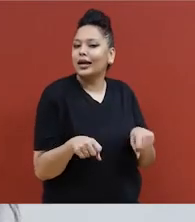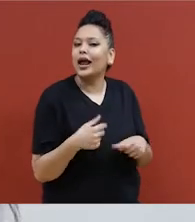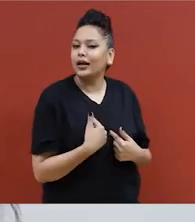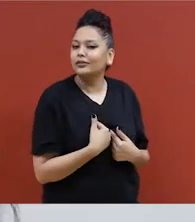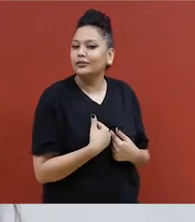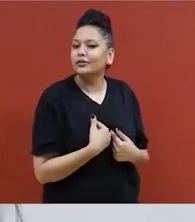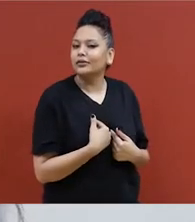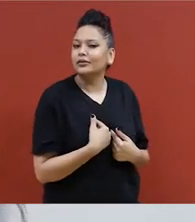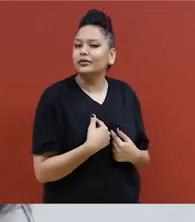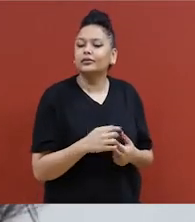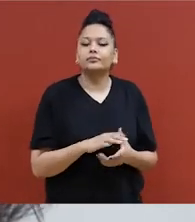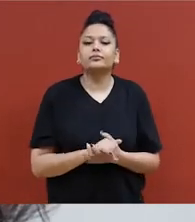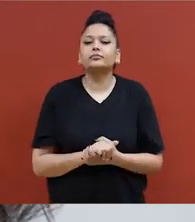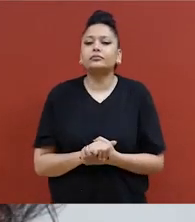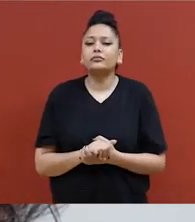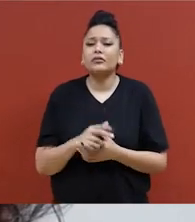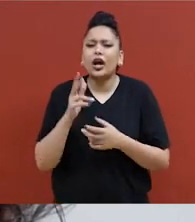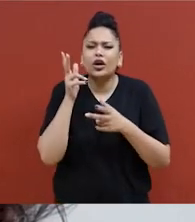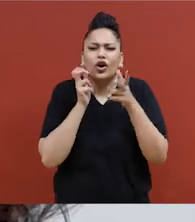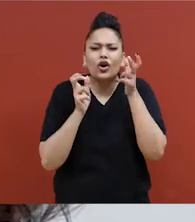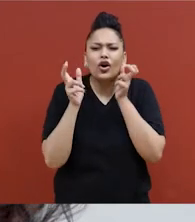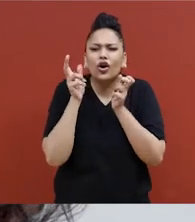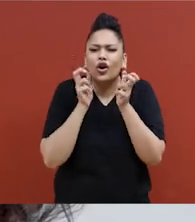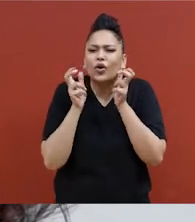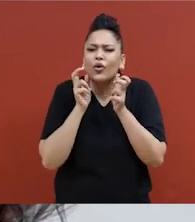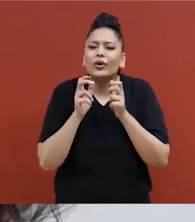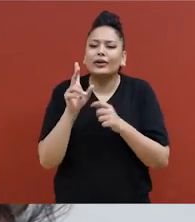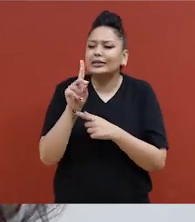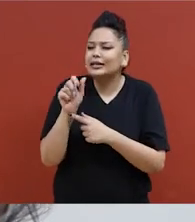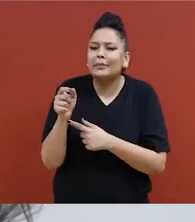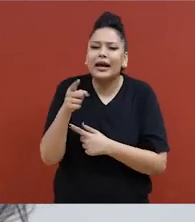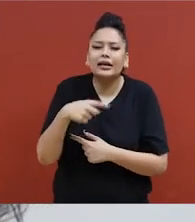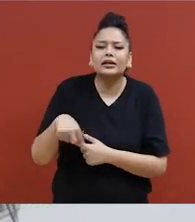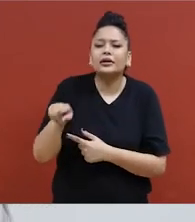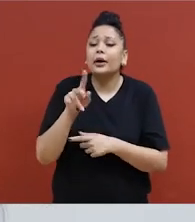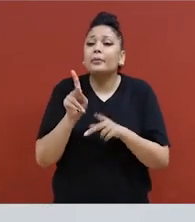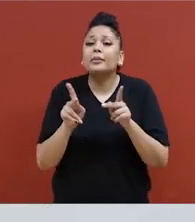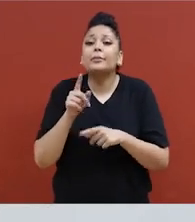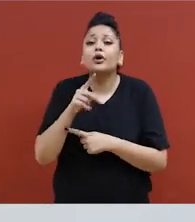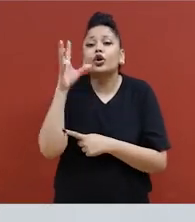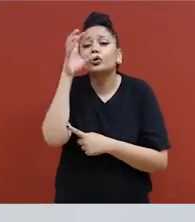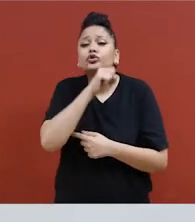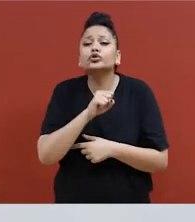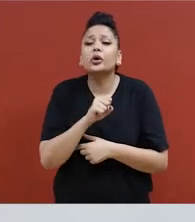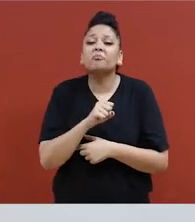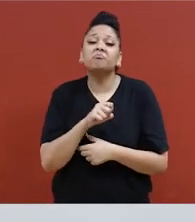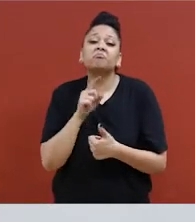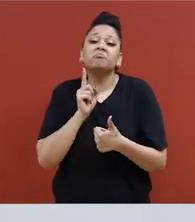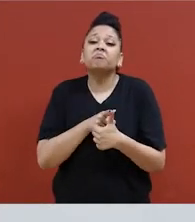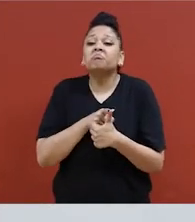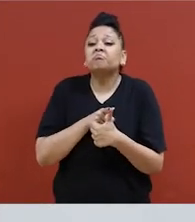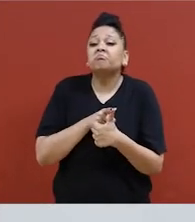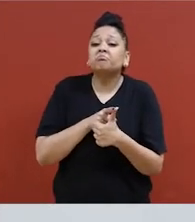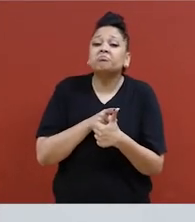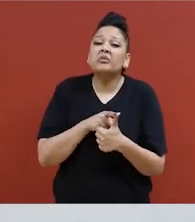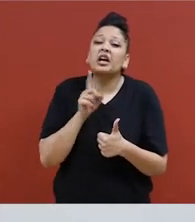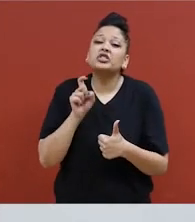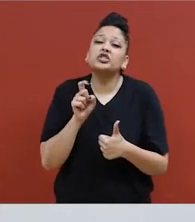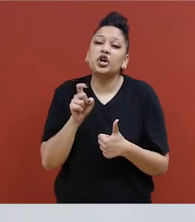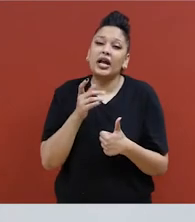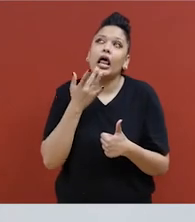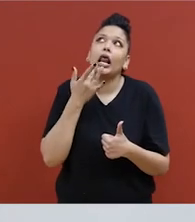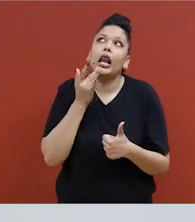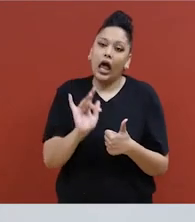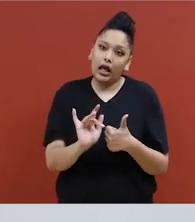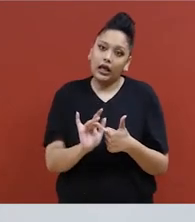» des femmes qui vivent avec un handicap me disent que l'hypothèse est que tu devrais être reconnaissante pour n'importe